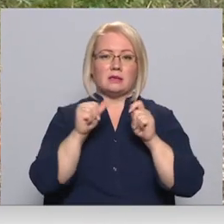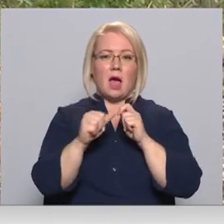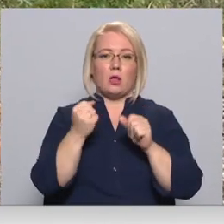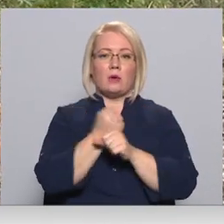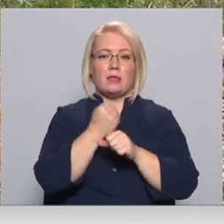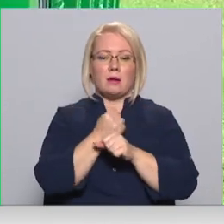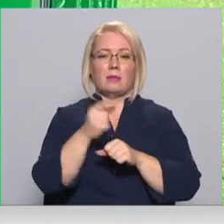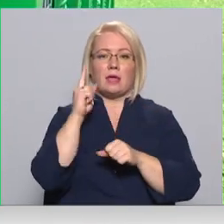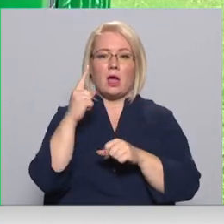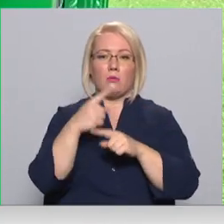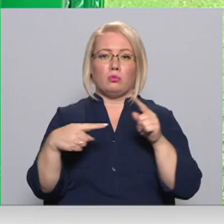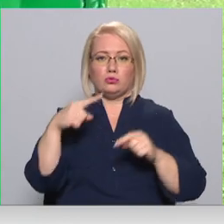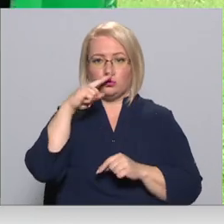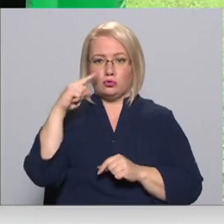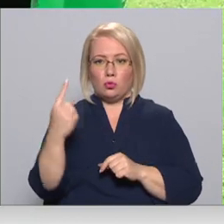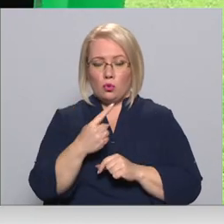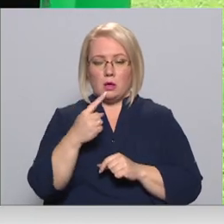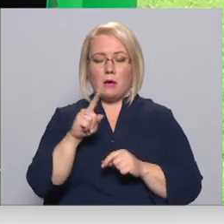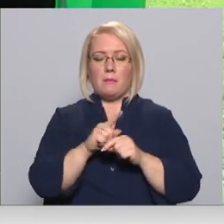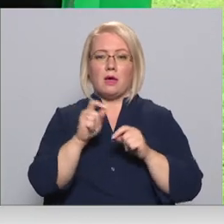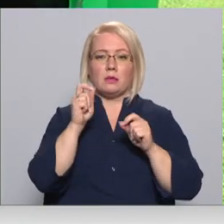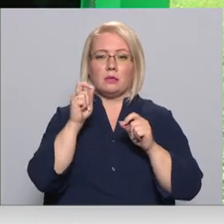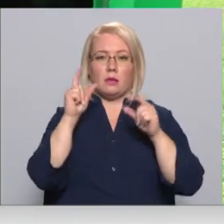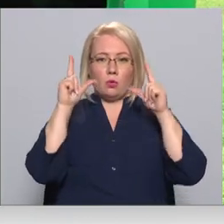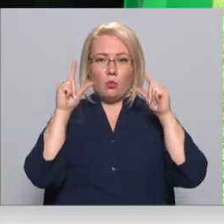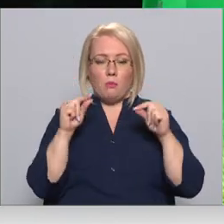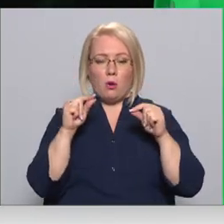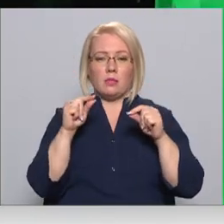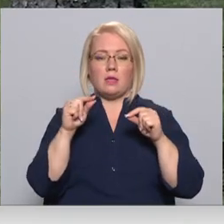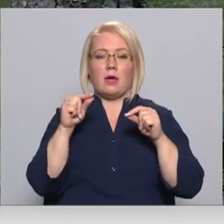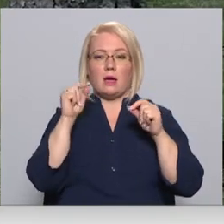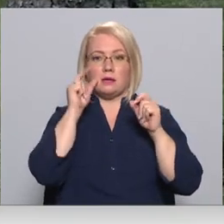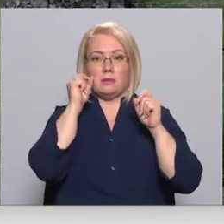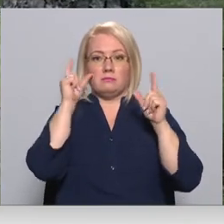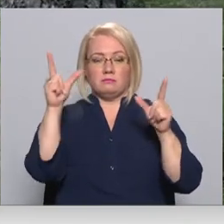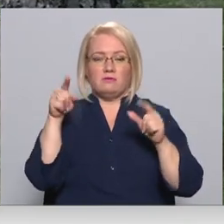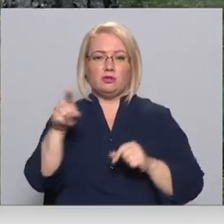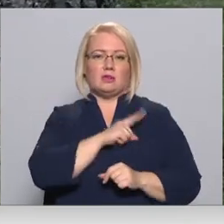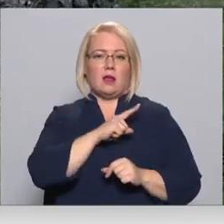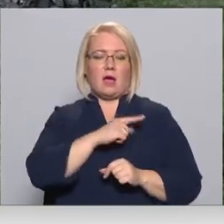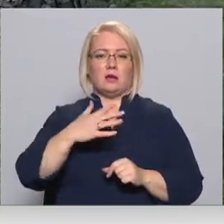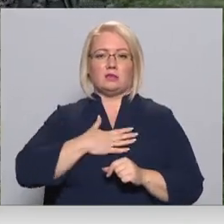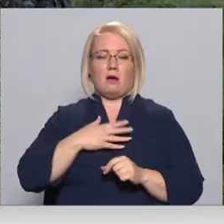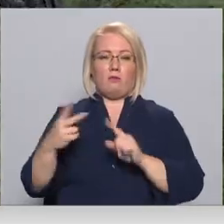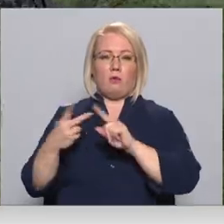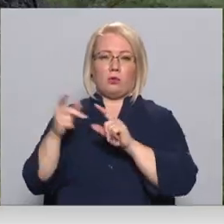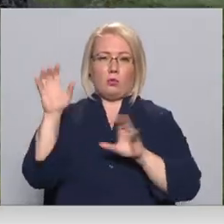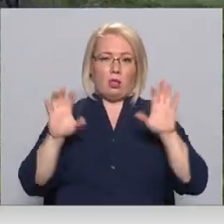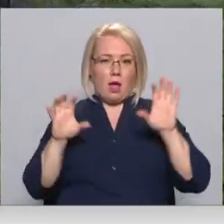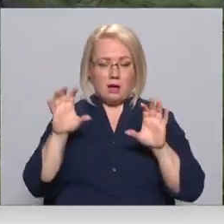tikai pusstundu, bet nomodā esošais lācis sargāja savu aizmigušo biedru. Tad kaut kādā veidā tomēr